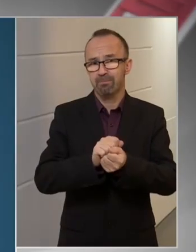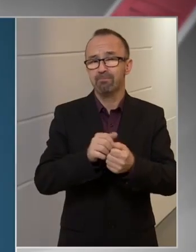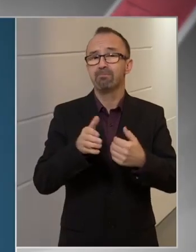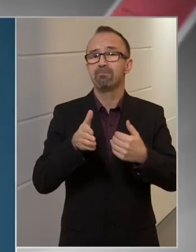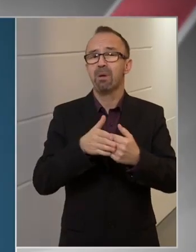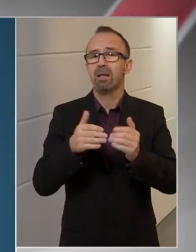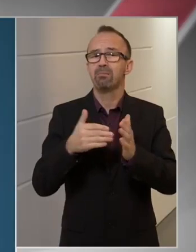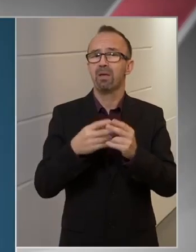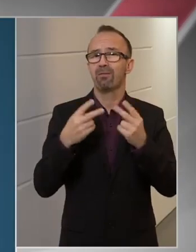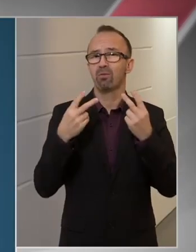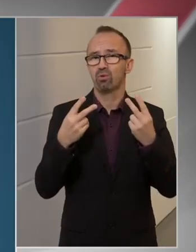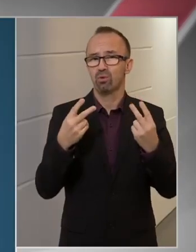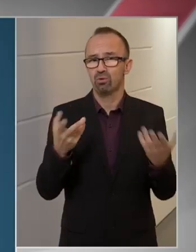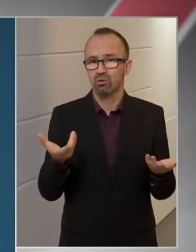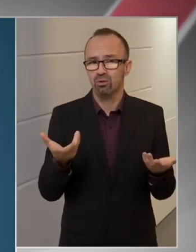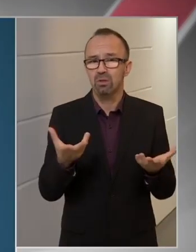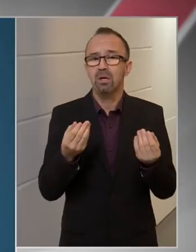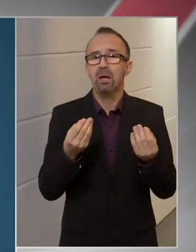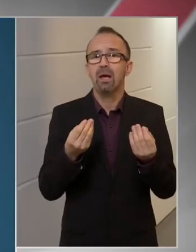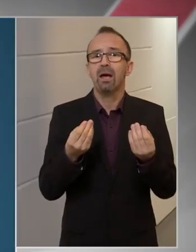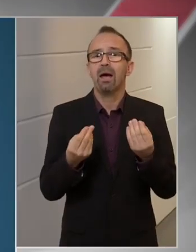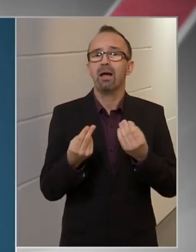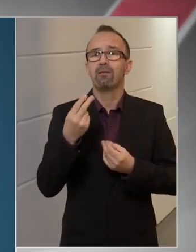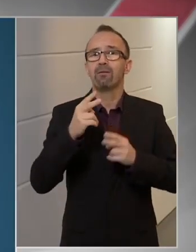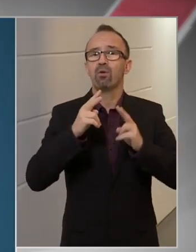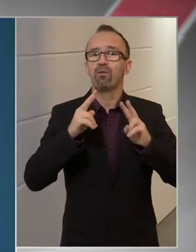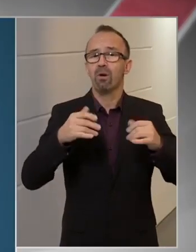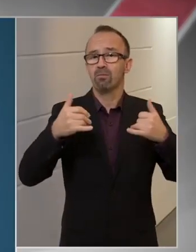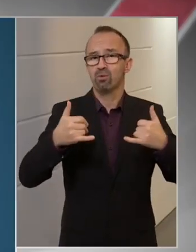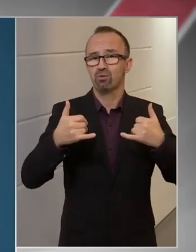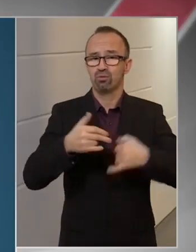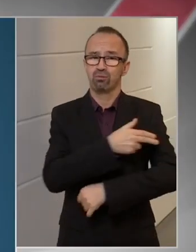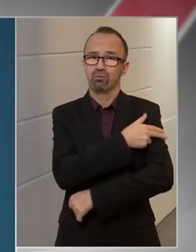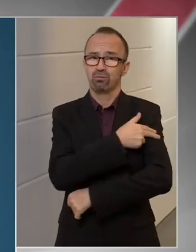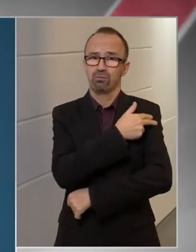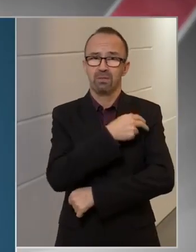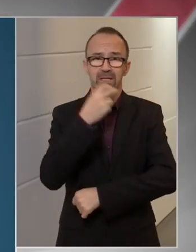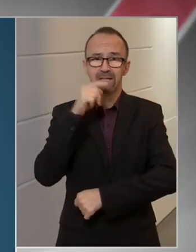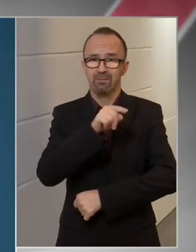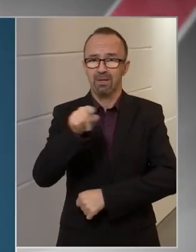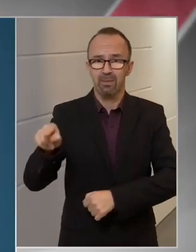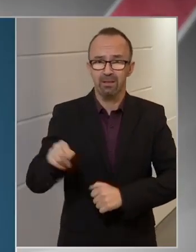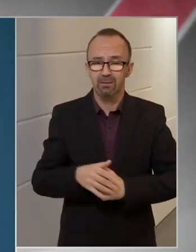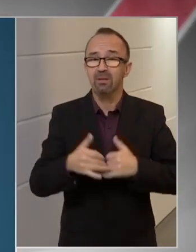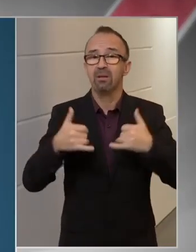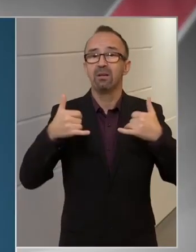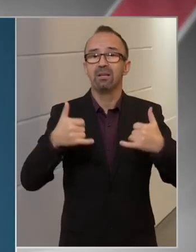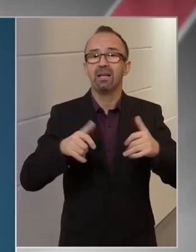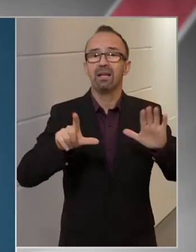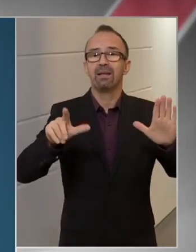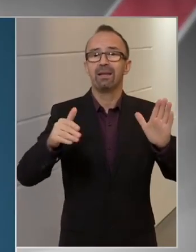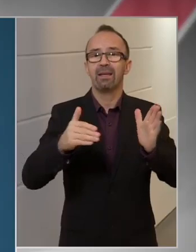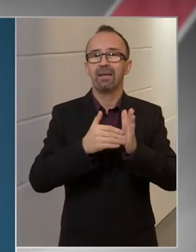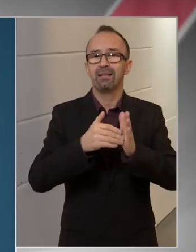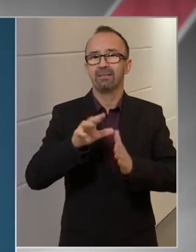hogy hány főt ápolnak intézményeinkben. Jelenleg 7